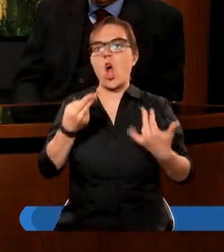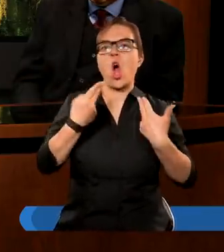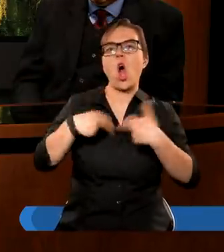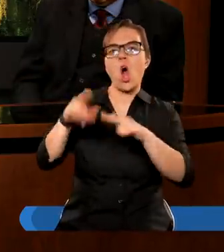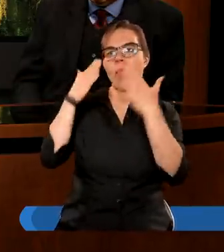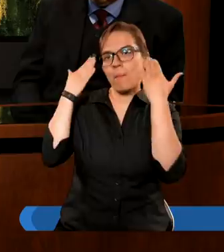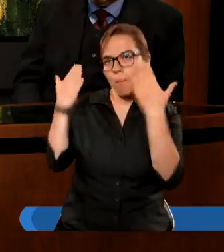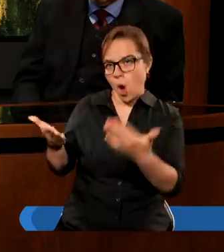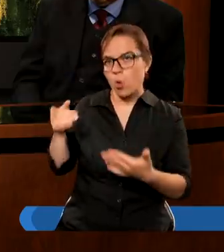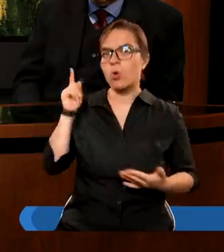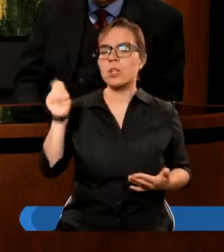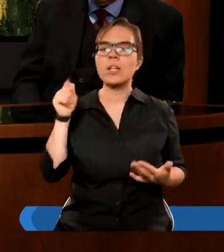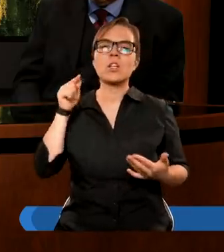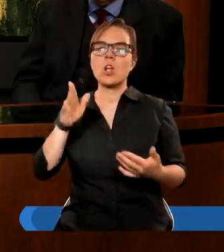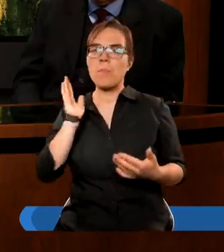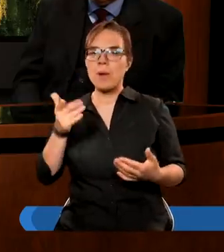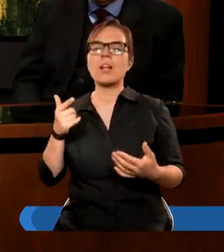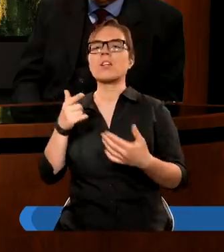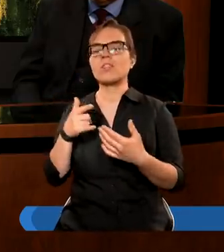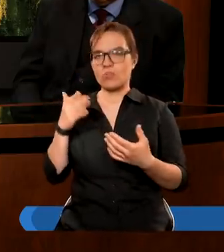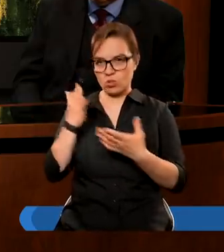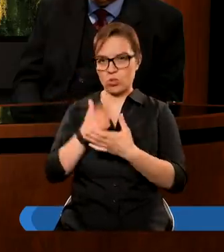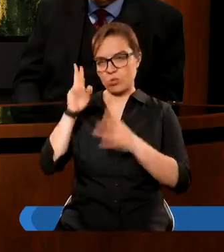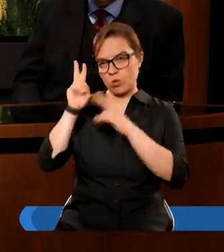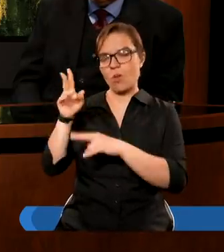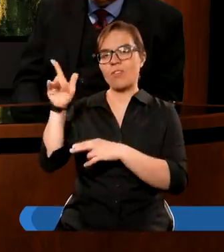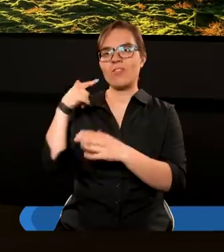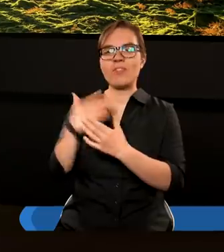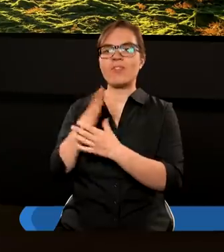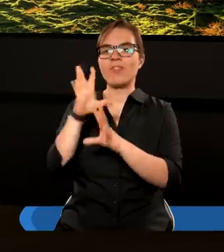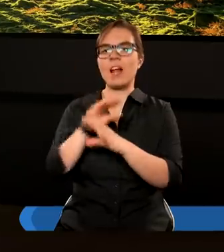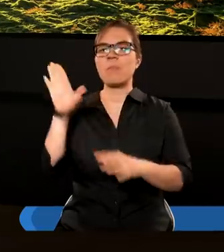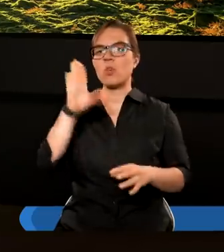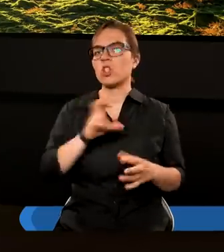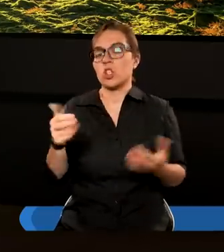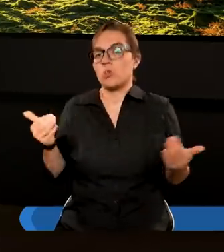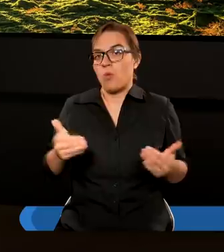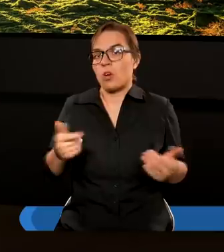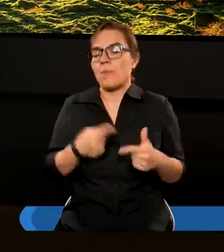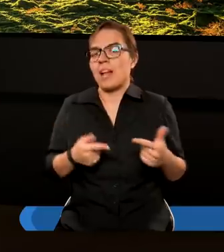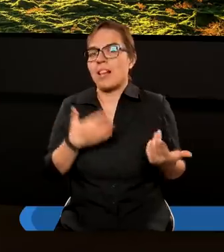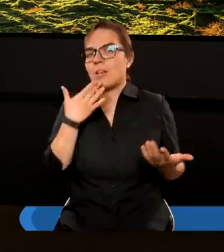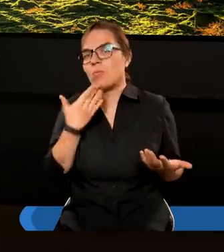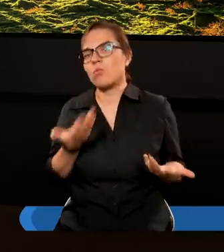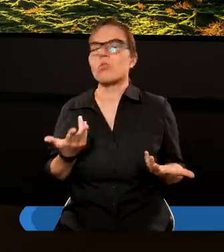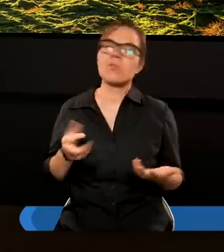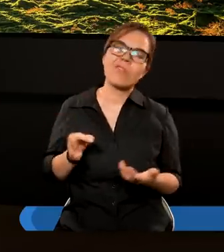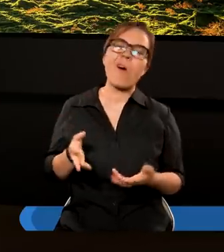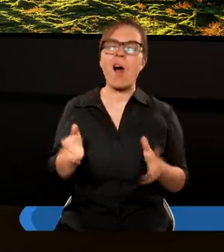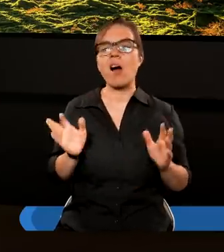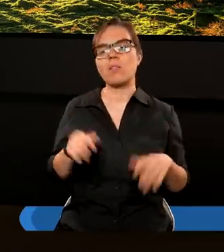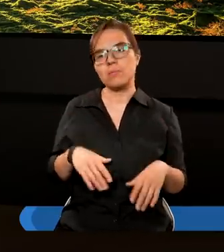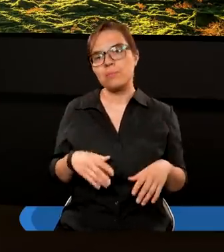pokłon jemu, to będzie pił wino gniewu Bożego. czy możemy zatem mówić, no tak,